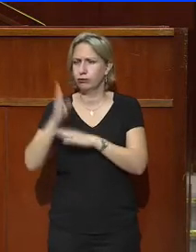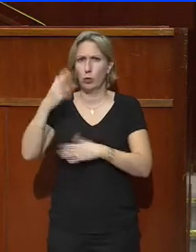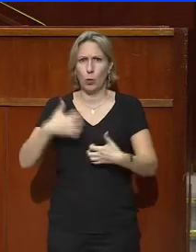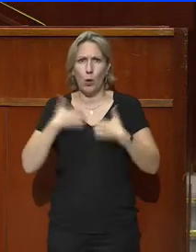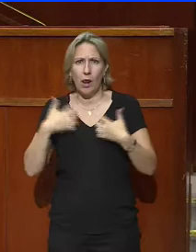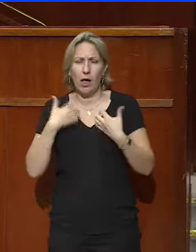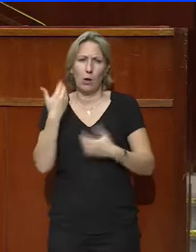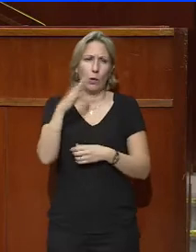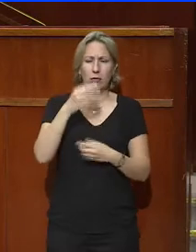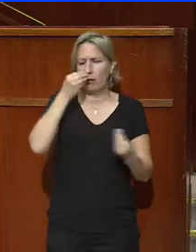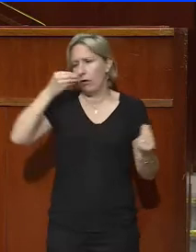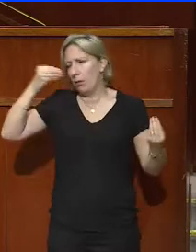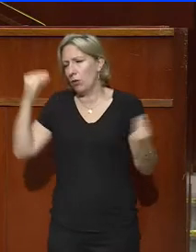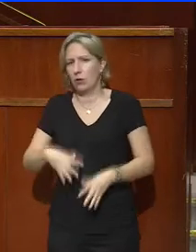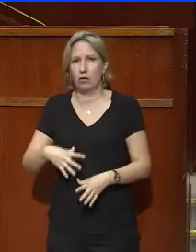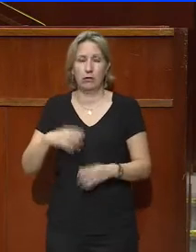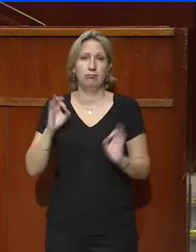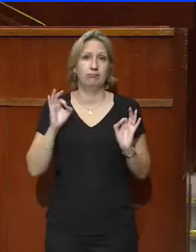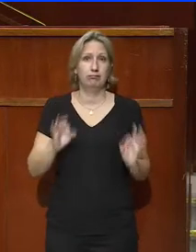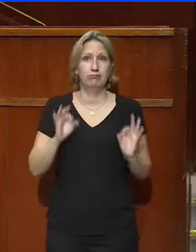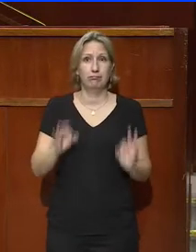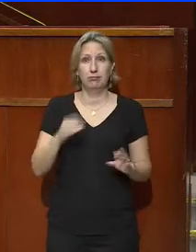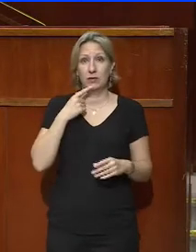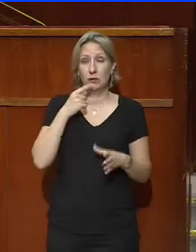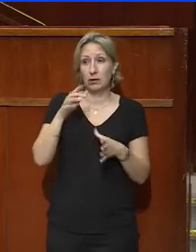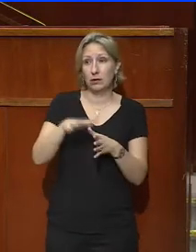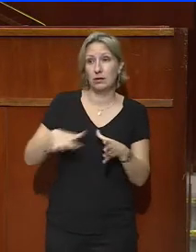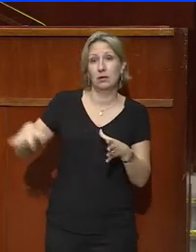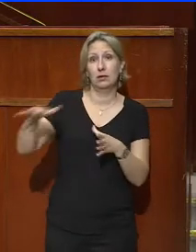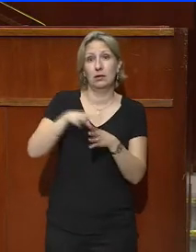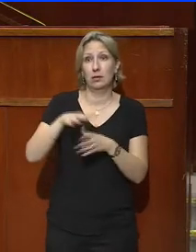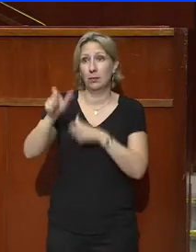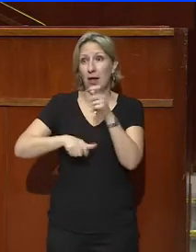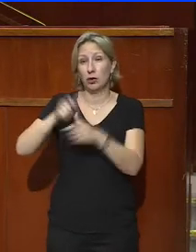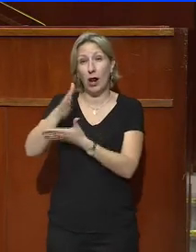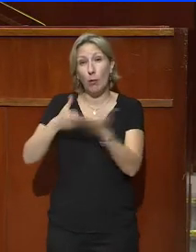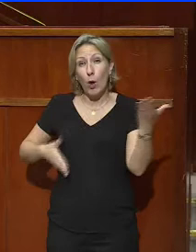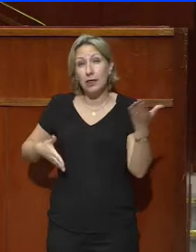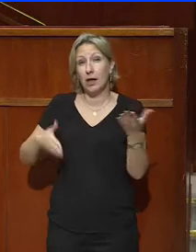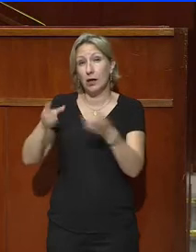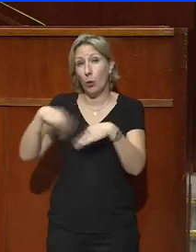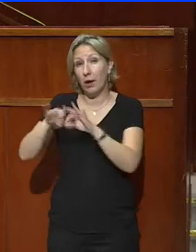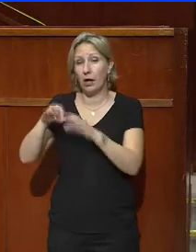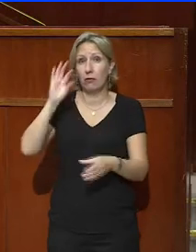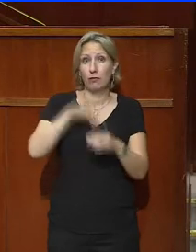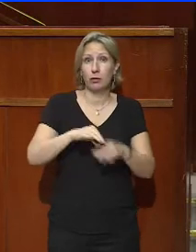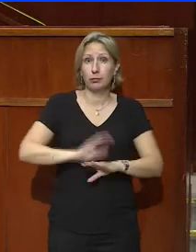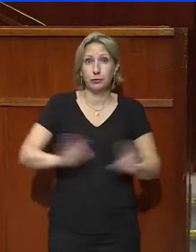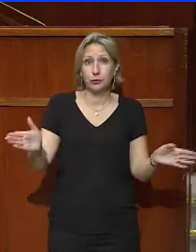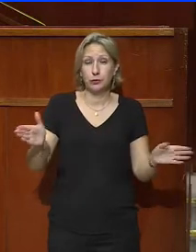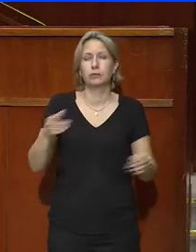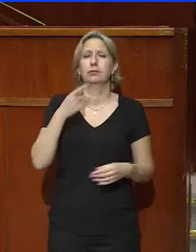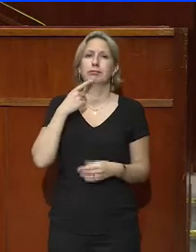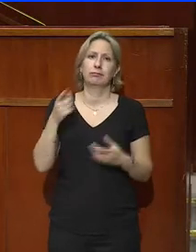renoncement qu'elles produisent, jusqu'à éloigner la moitié du pays des urnes. Vous mettez en avant ces fractures territoriales